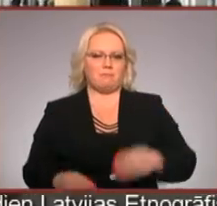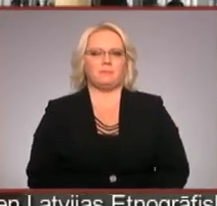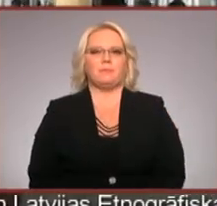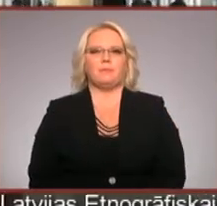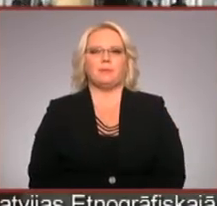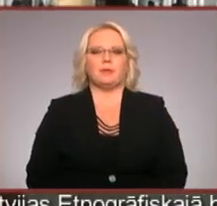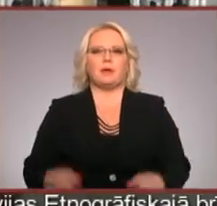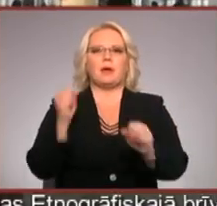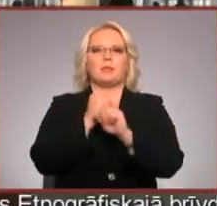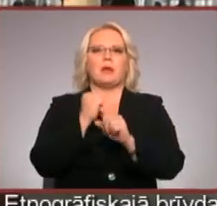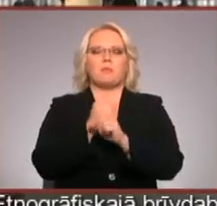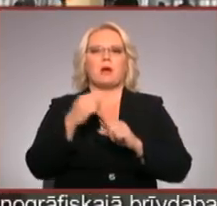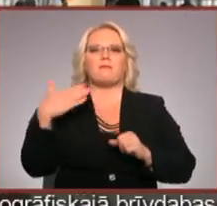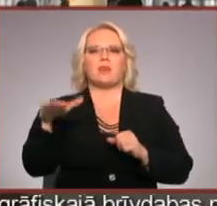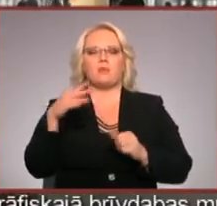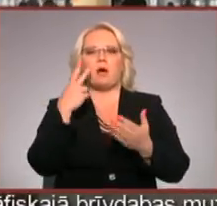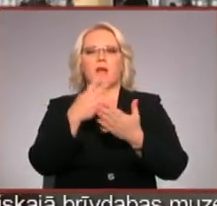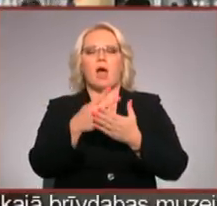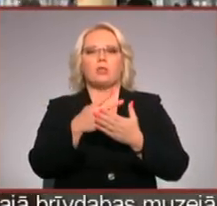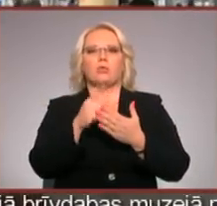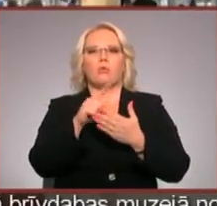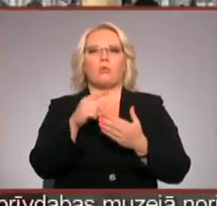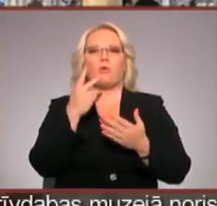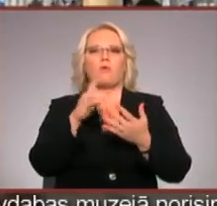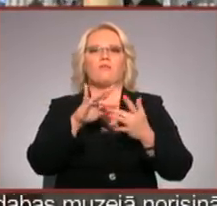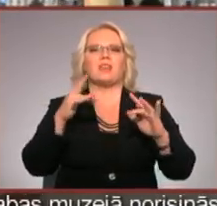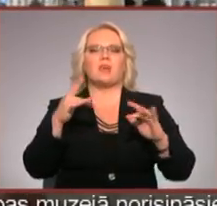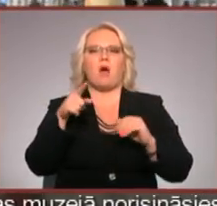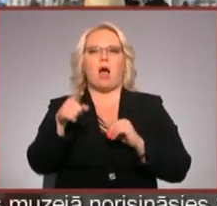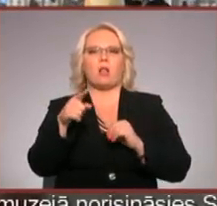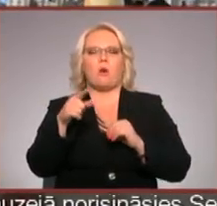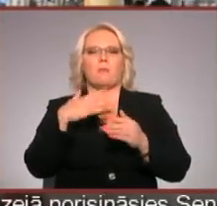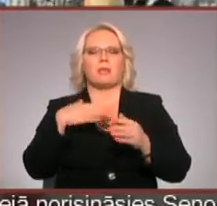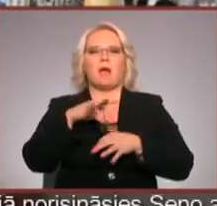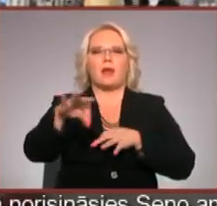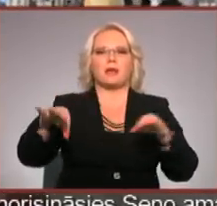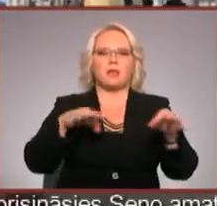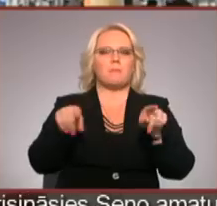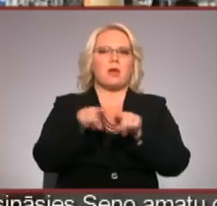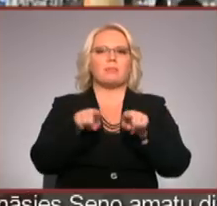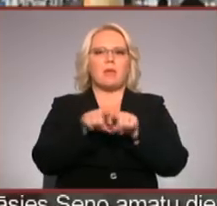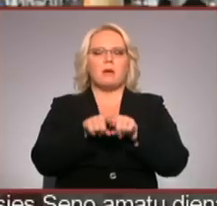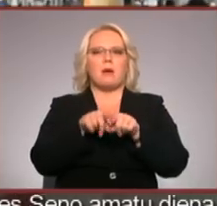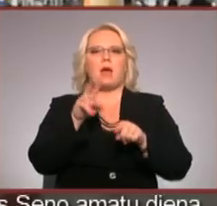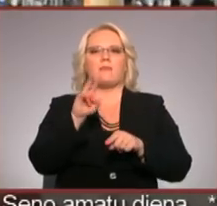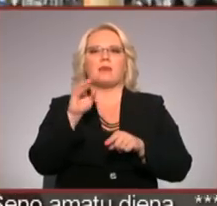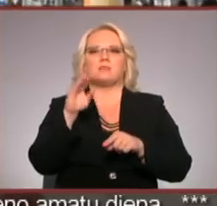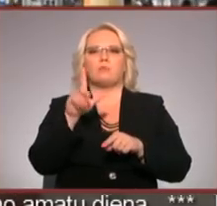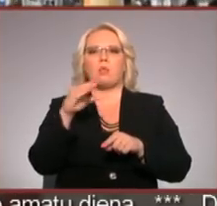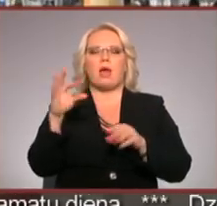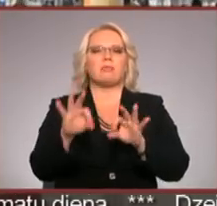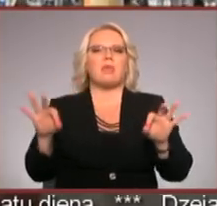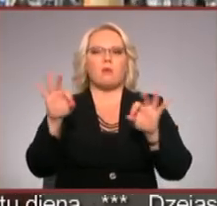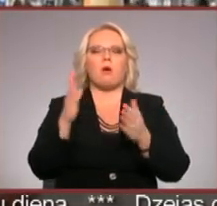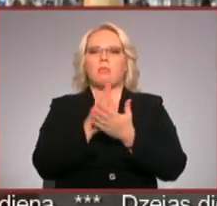Darbos ar video es radu virtuālo realitāti. Arī man patīk arhitektūra, taču tāpat kā Luise Boulé nekad neko neesmu